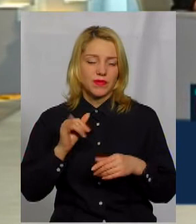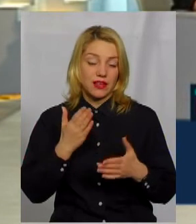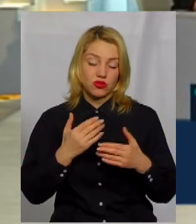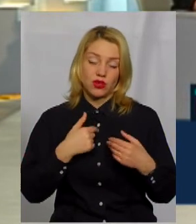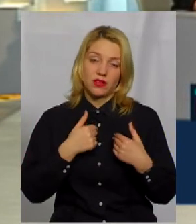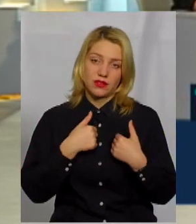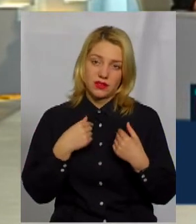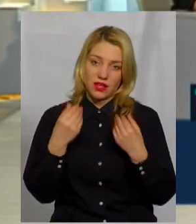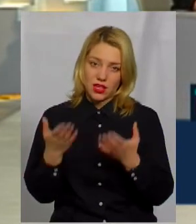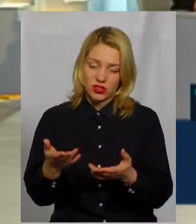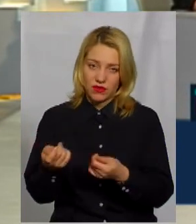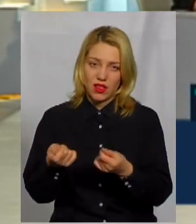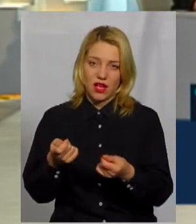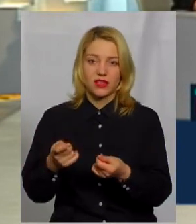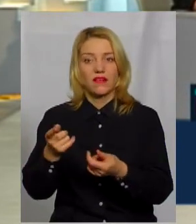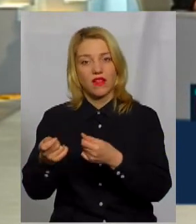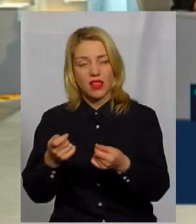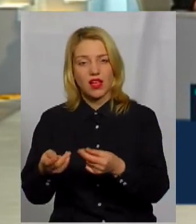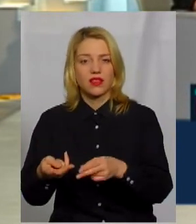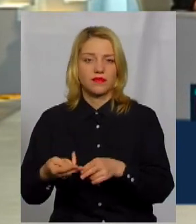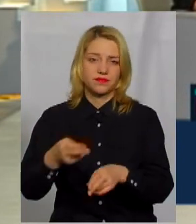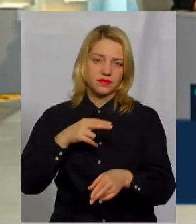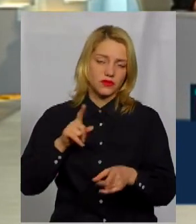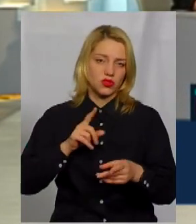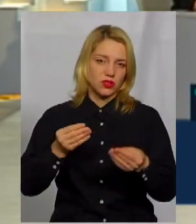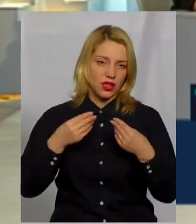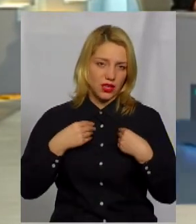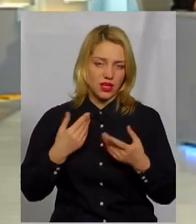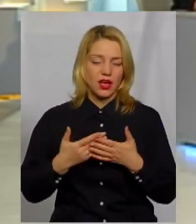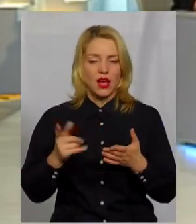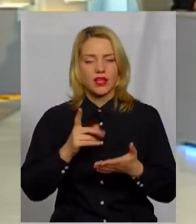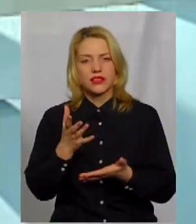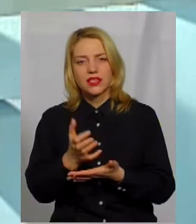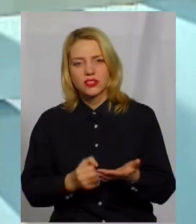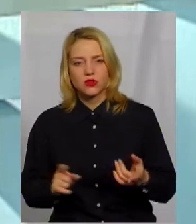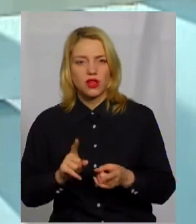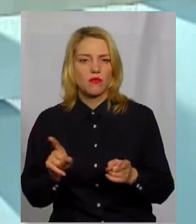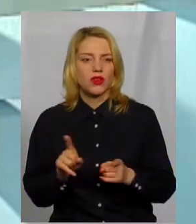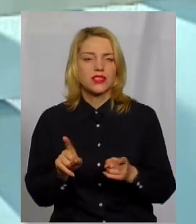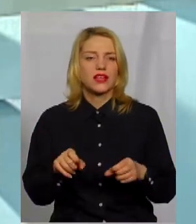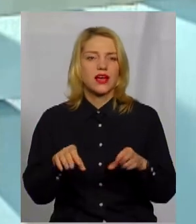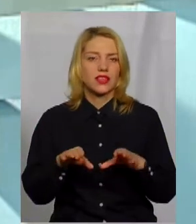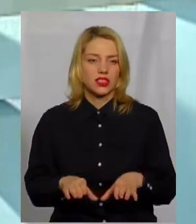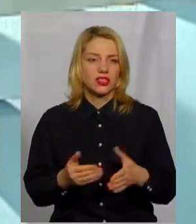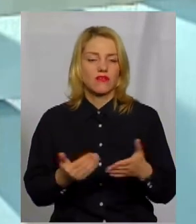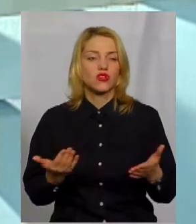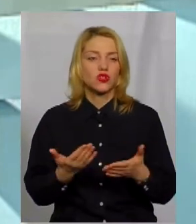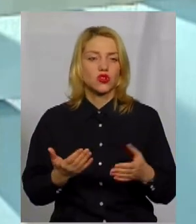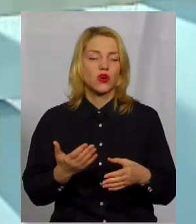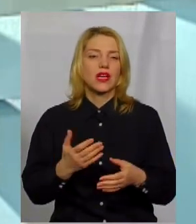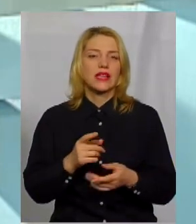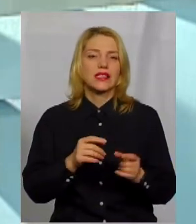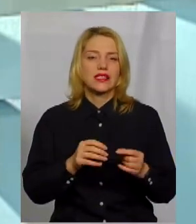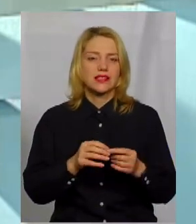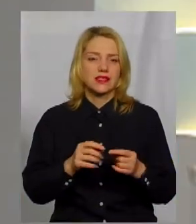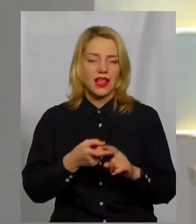влада тобі дає якийсь або ресурс, або інколи просто якесь певне рішення, від чого залежить твоя діяльність,